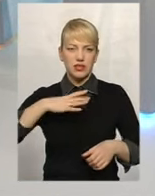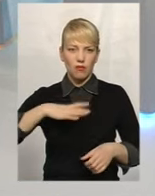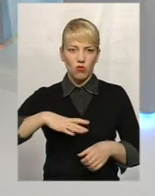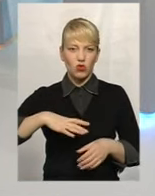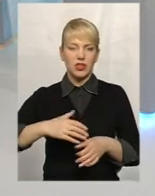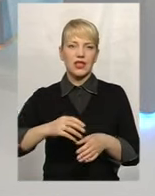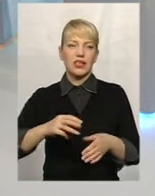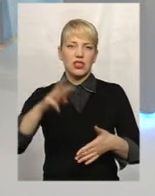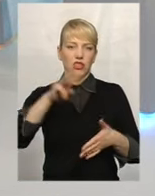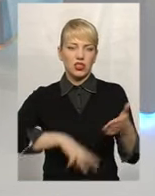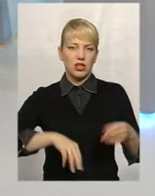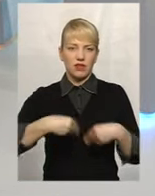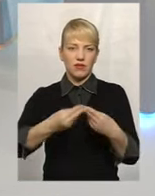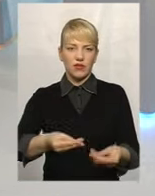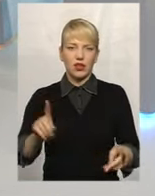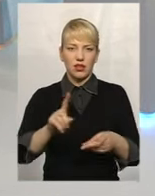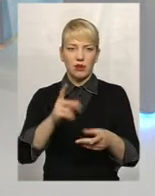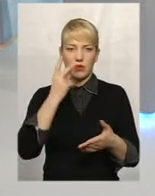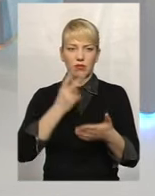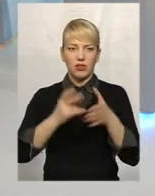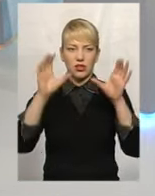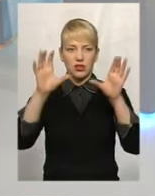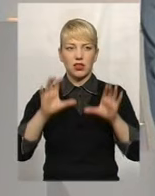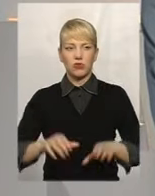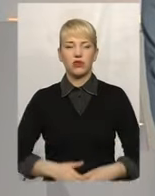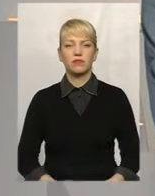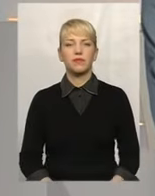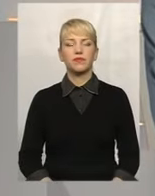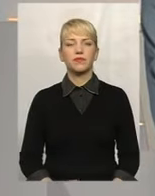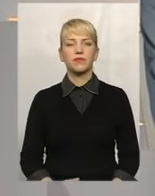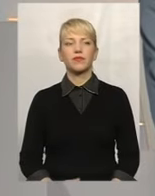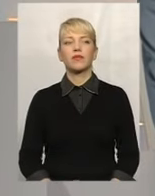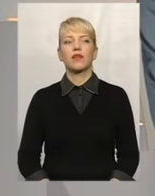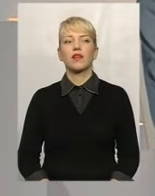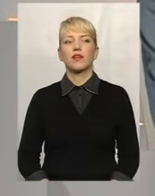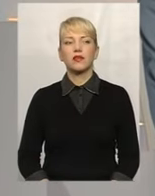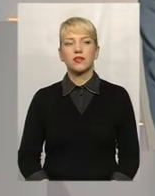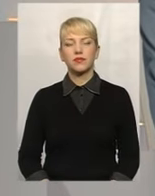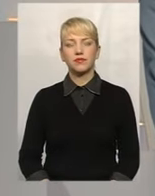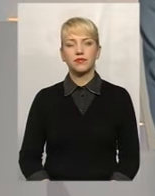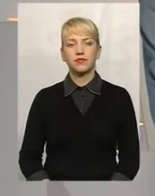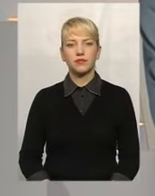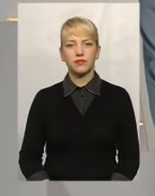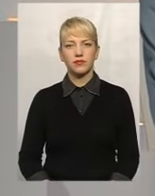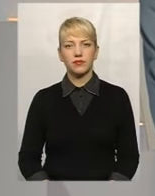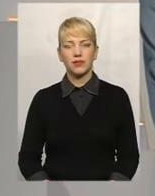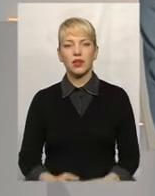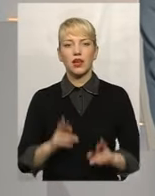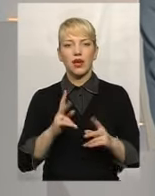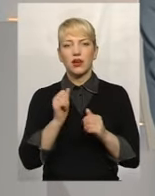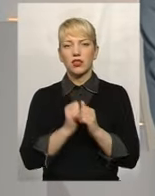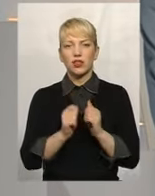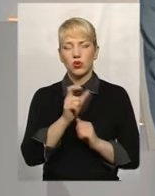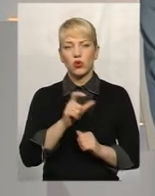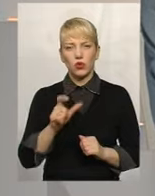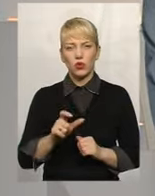штрафні санкції, які передбачені чинним законодавством. Ольга Петрівна, скажіть, будь ласка, як часто люди